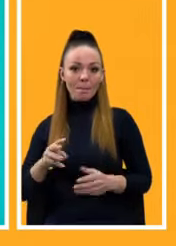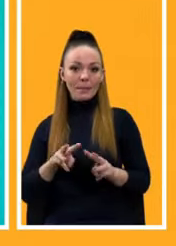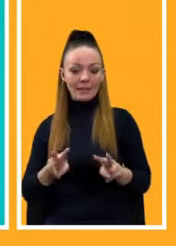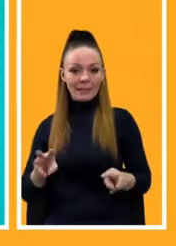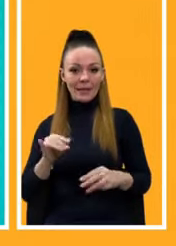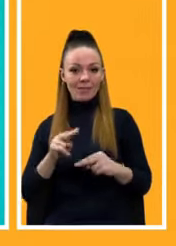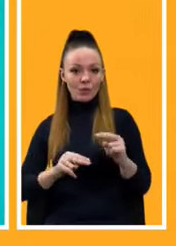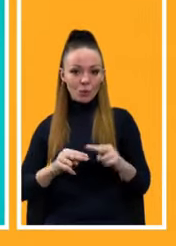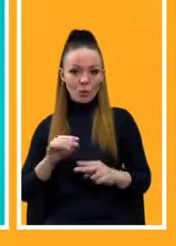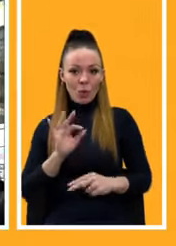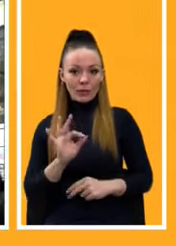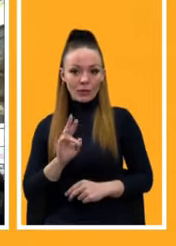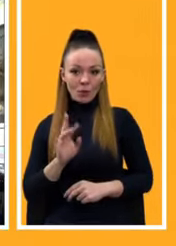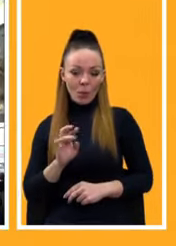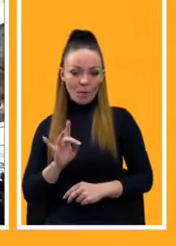Олександр Кубраков.